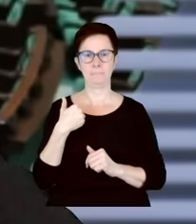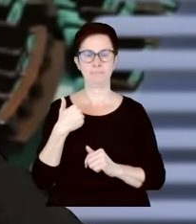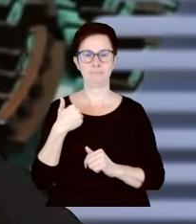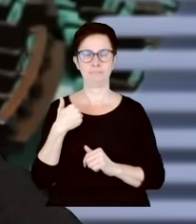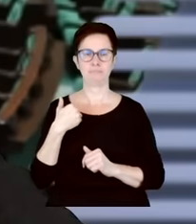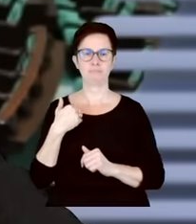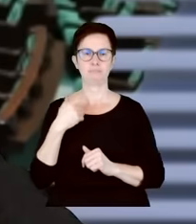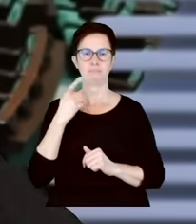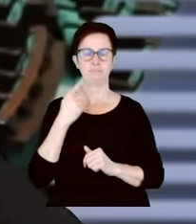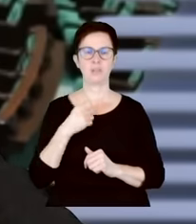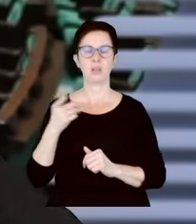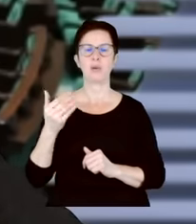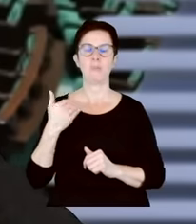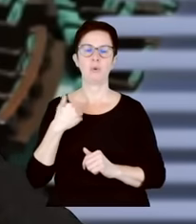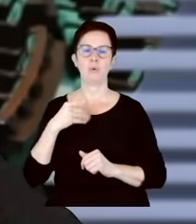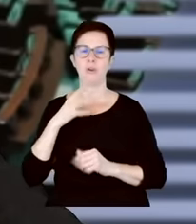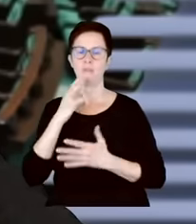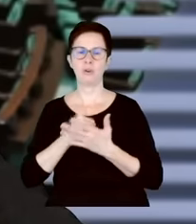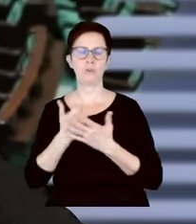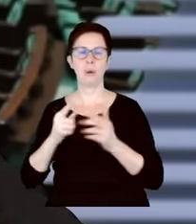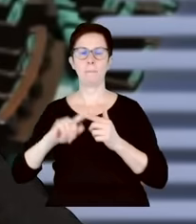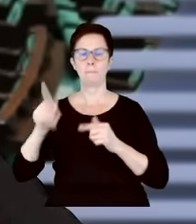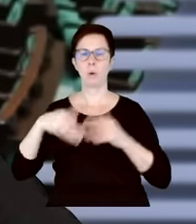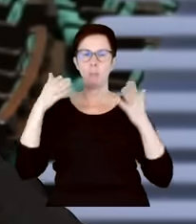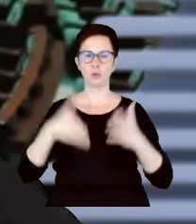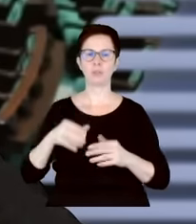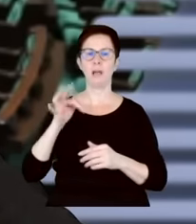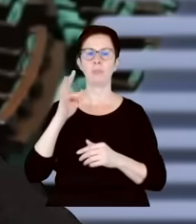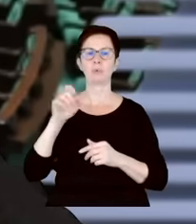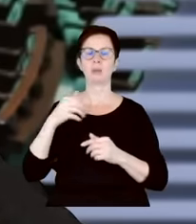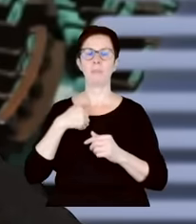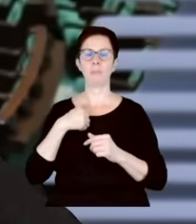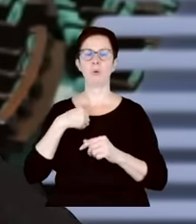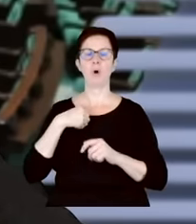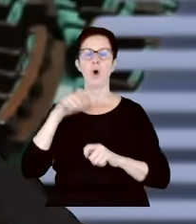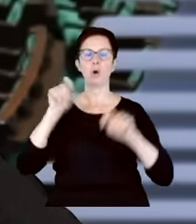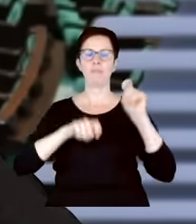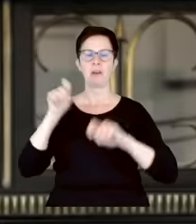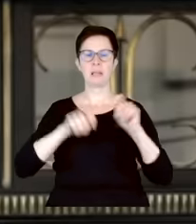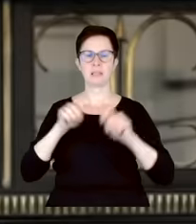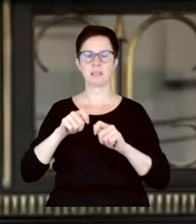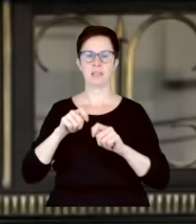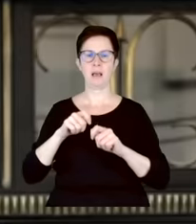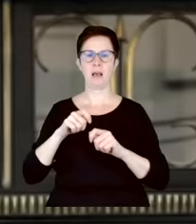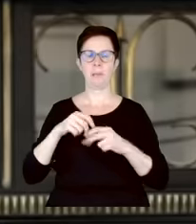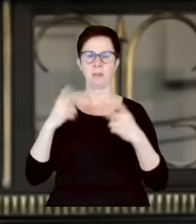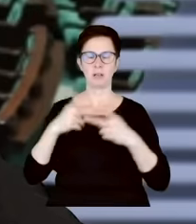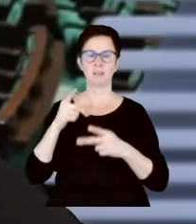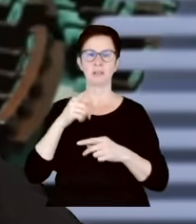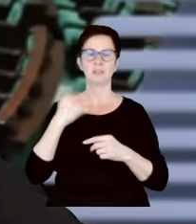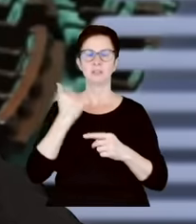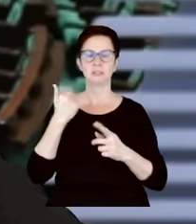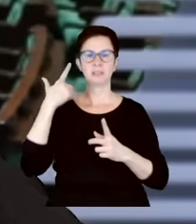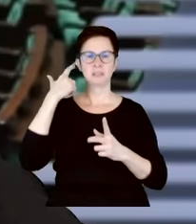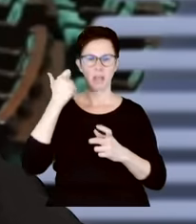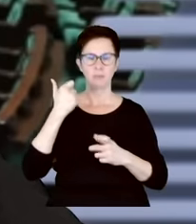cynicznie wykorzystane, bo po pogrzebie Donald Tusk zorganizował konferencję prasową i na samobójczej śmierci tego biednego dziecka budował sobie